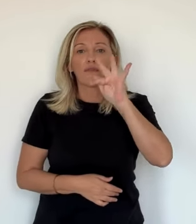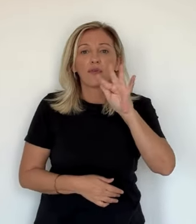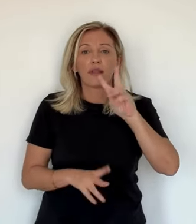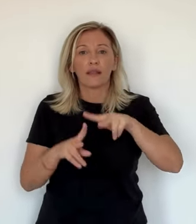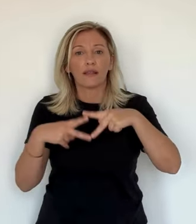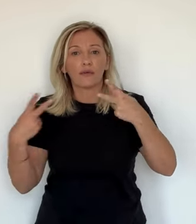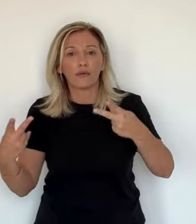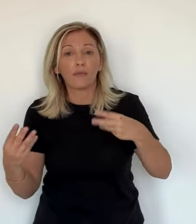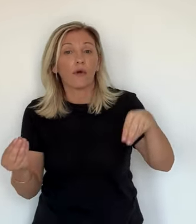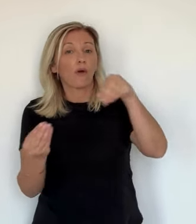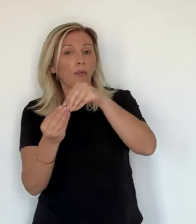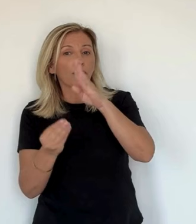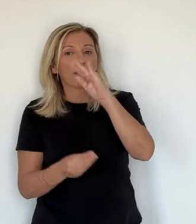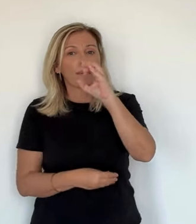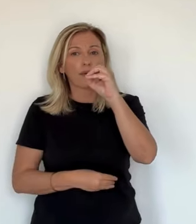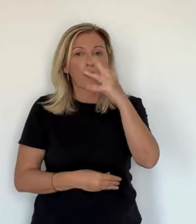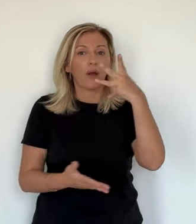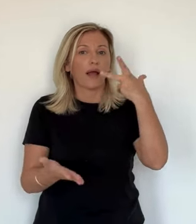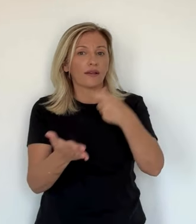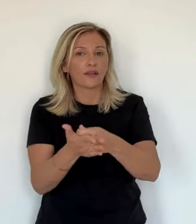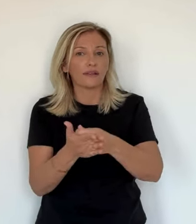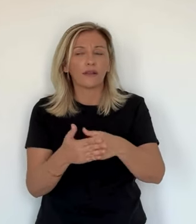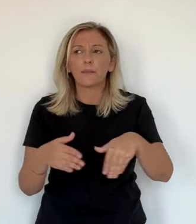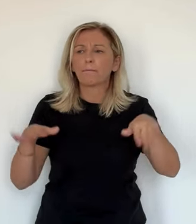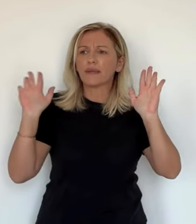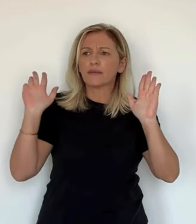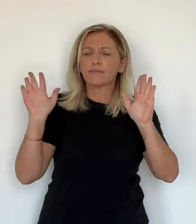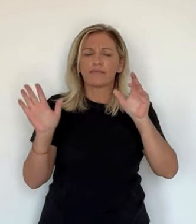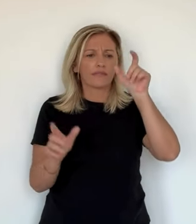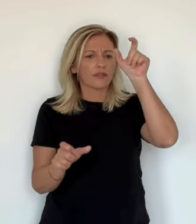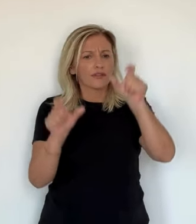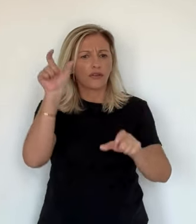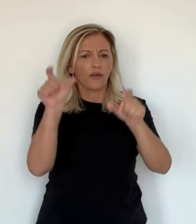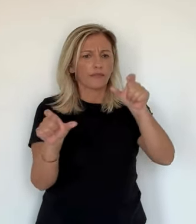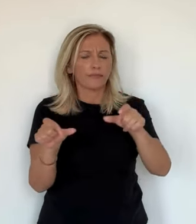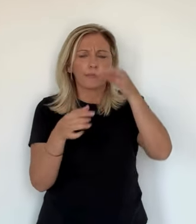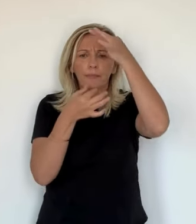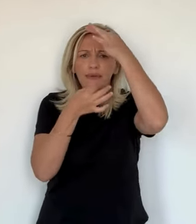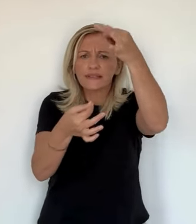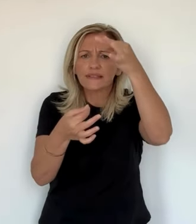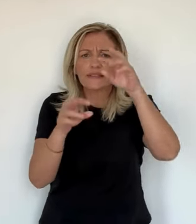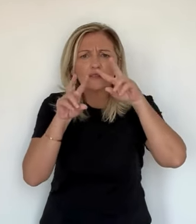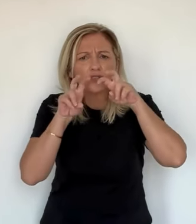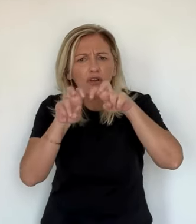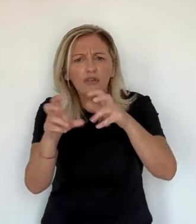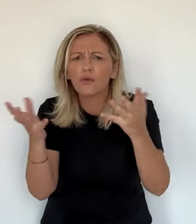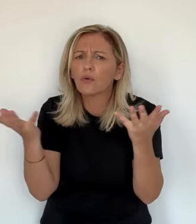particulièrement ? Un peu tout, et puis on essaie d'être aussi attaquif au niveau du prix.